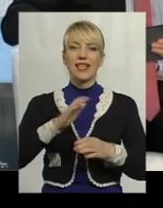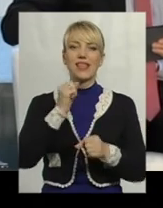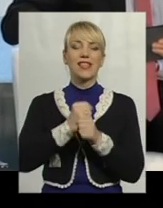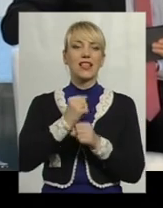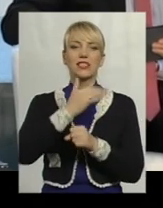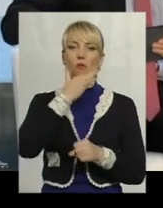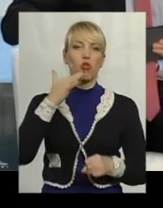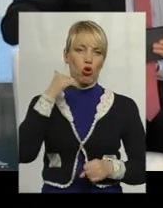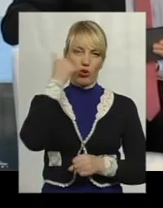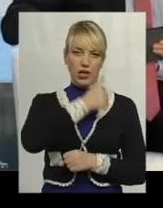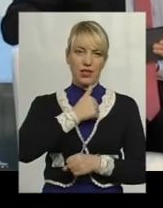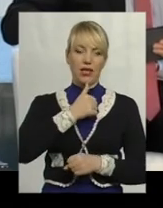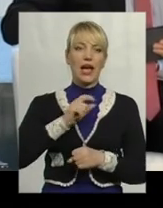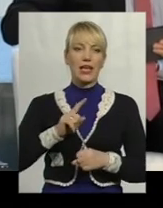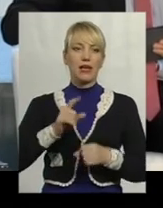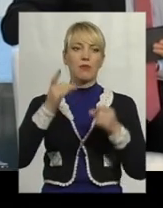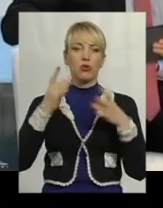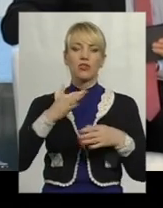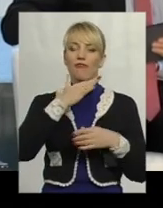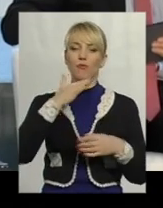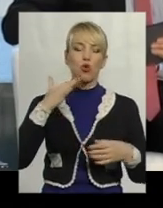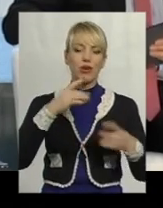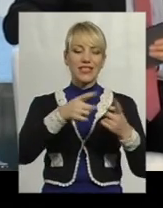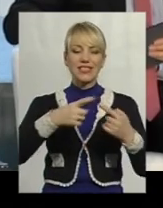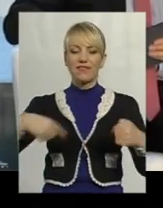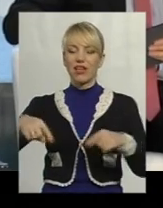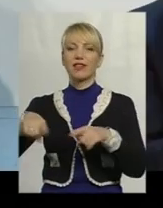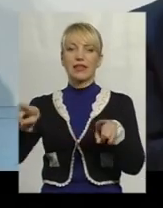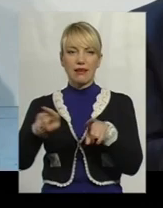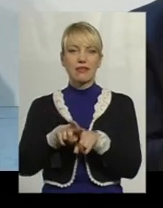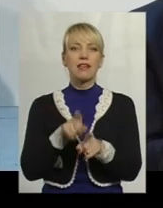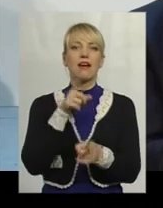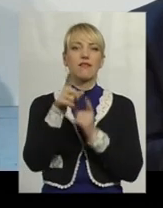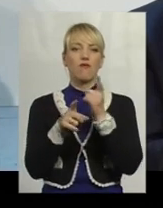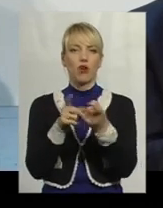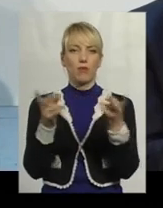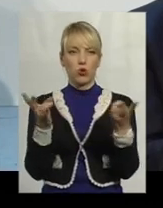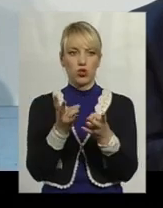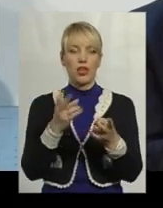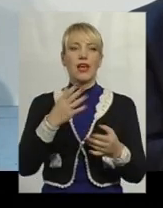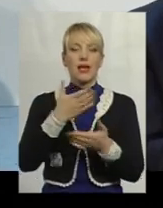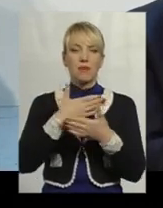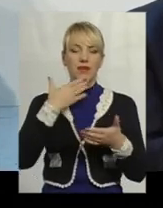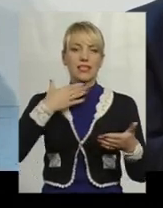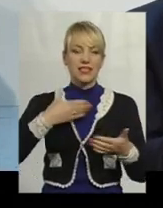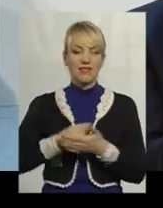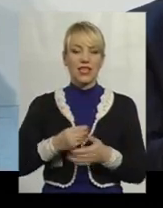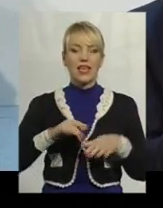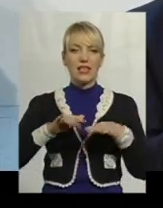І просто в дуже багато сферах такі реформи потрібні. І ми зі своєю діяльності ми видим